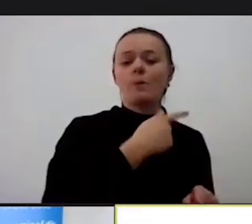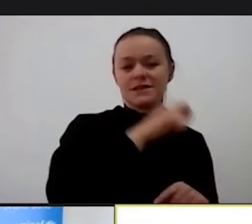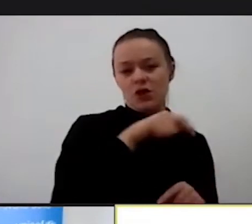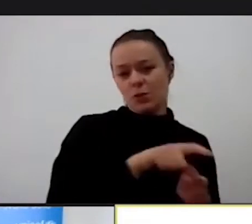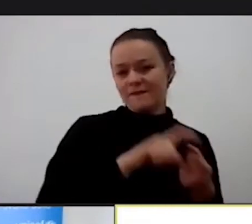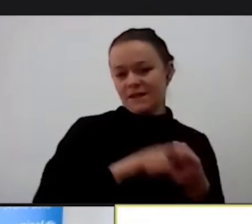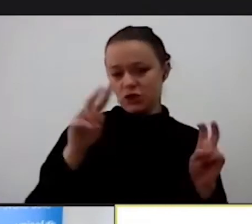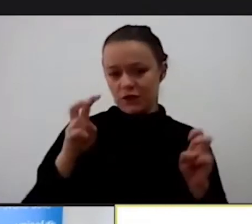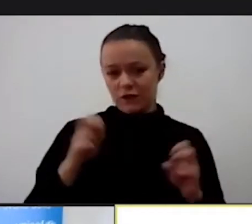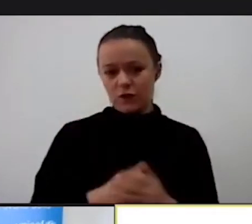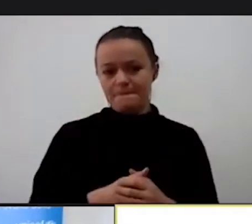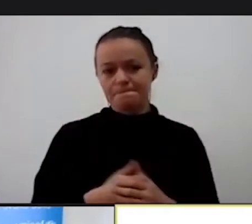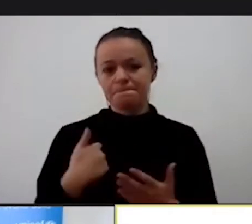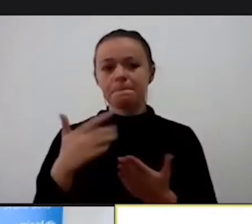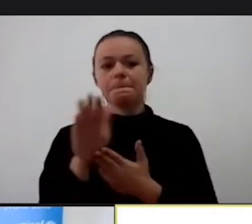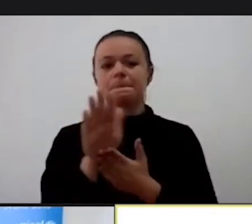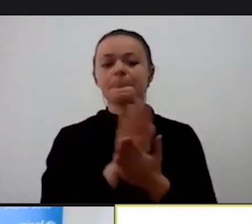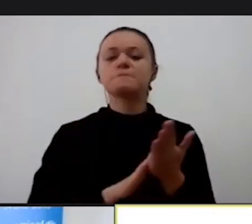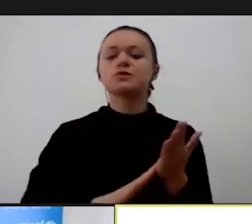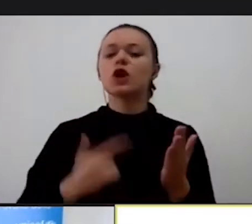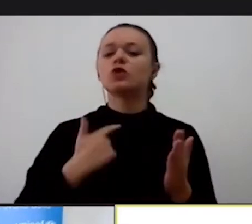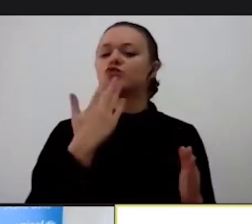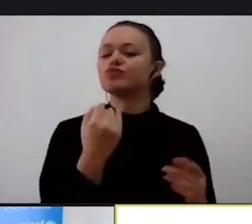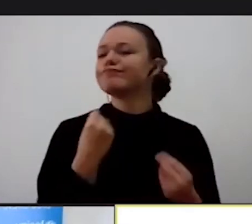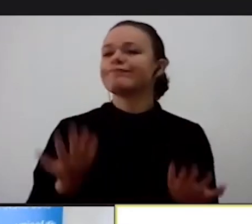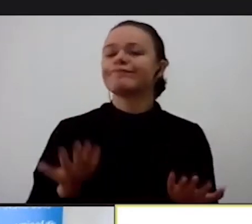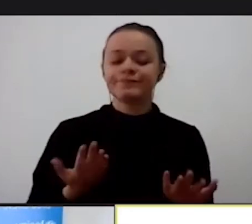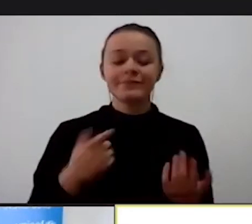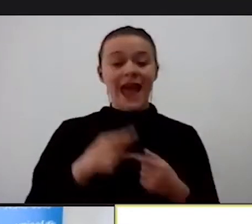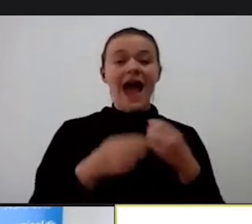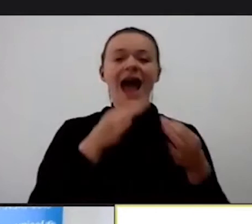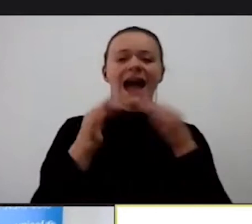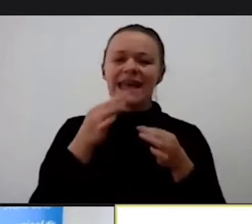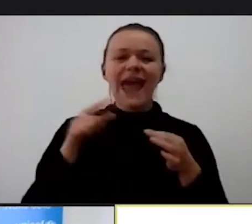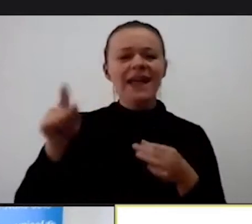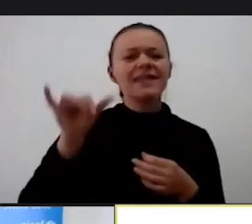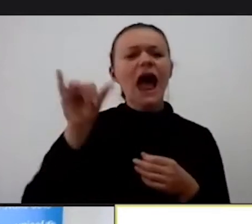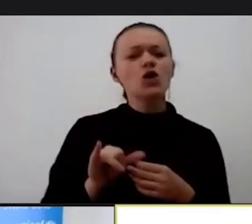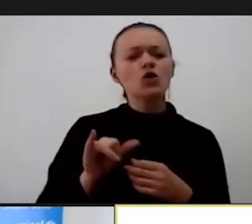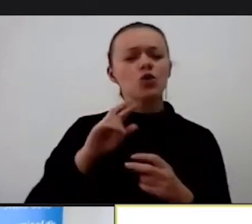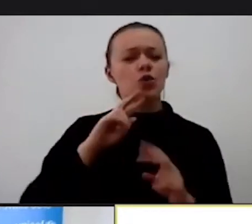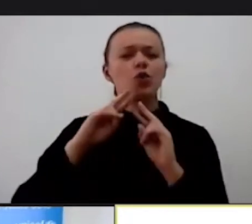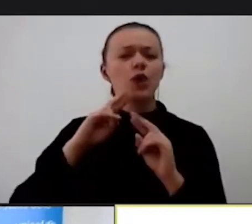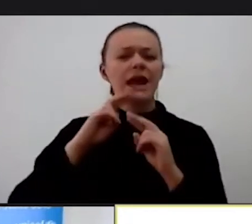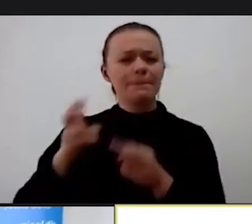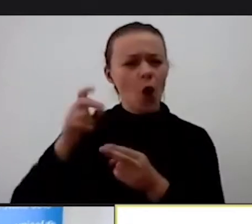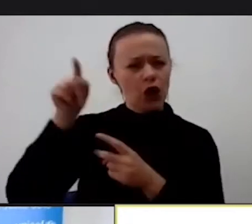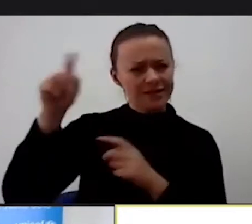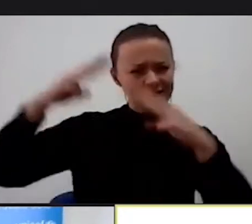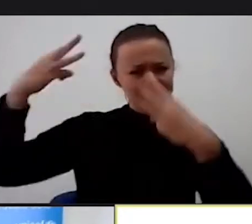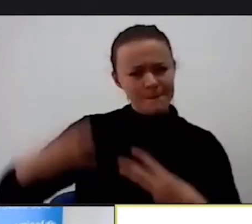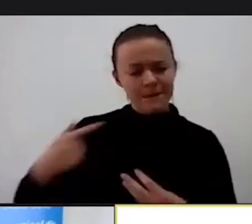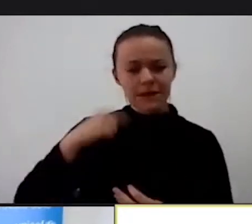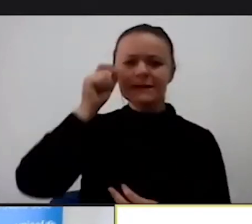Za početak, reći ću vam šta me je u ovoj anketi najviše iznenadilo. Na pitanje, da li